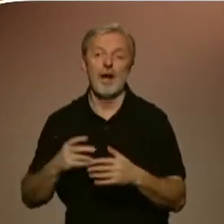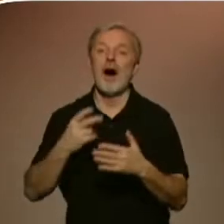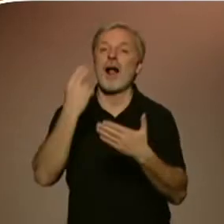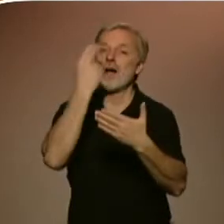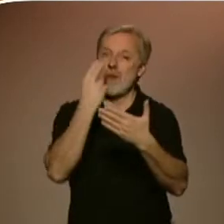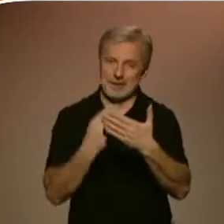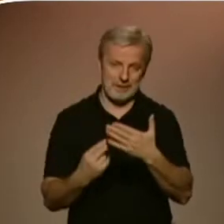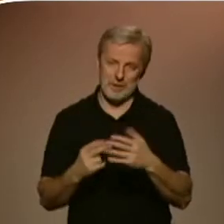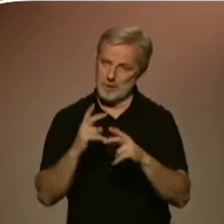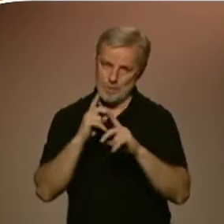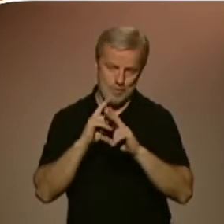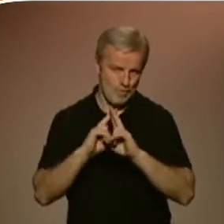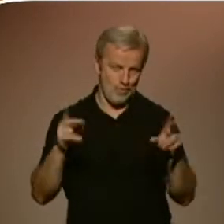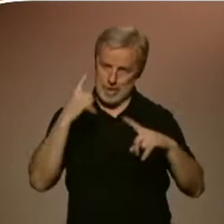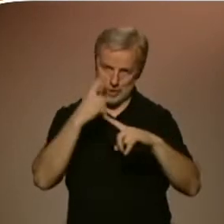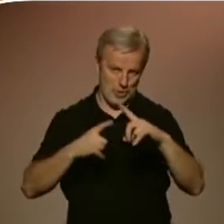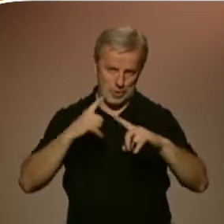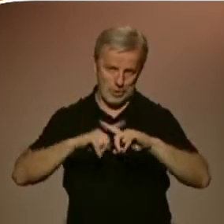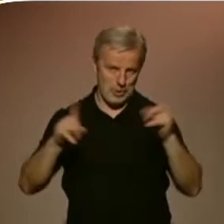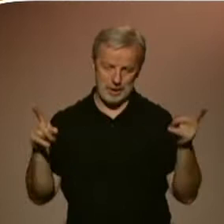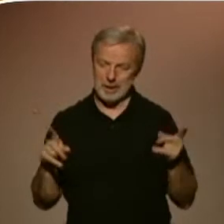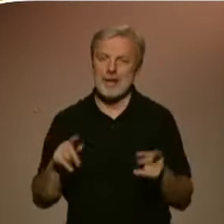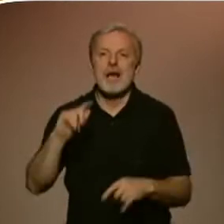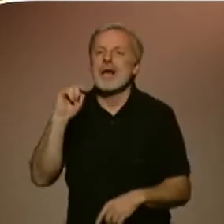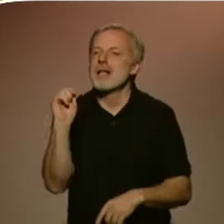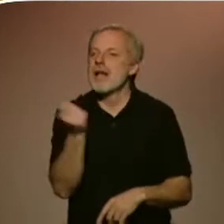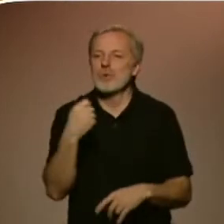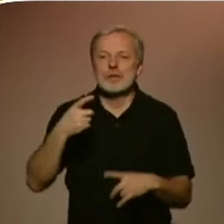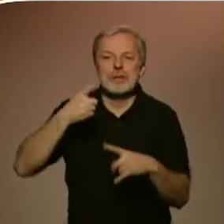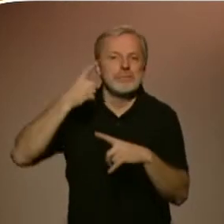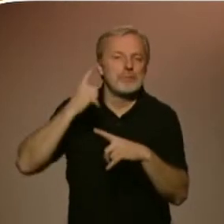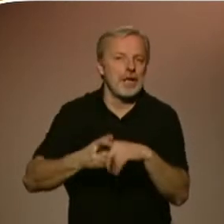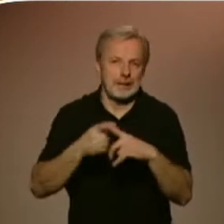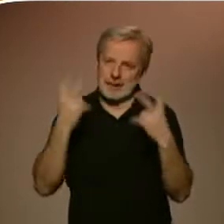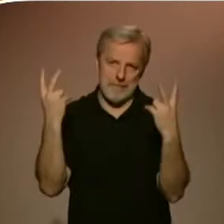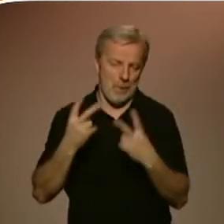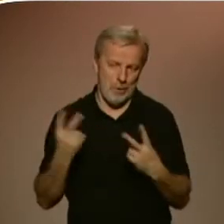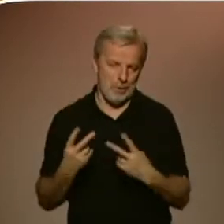není na prvním místě, aby to mě bylo přesně podobné vidíte, že je tam nějaký posun,